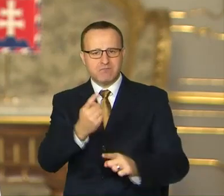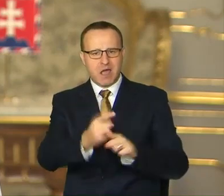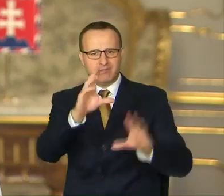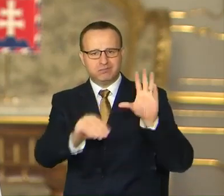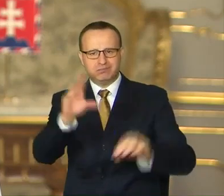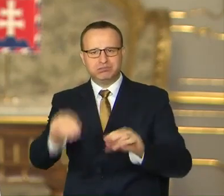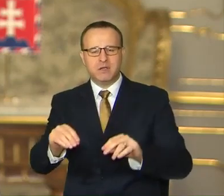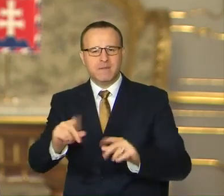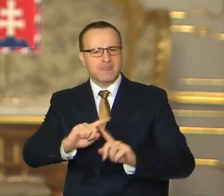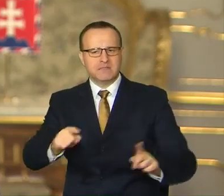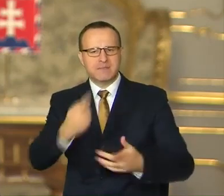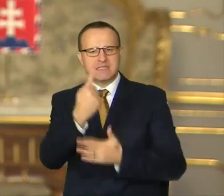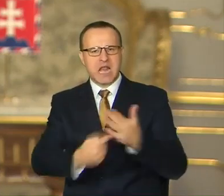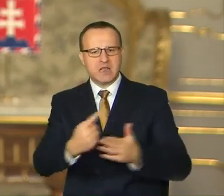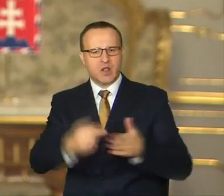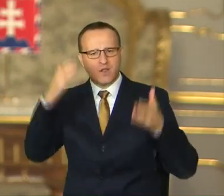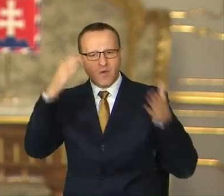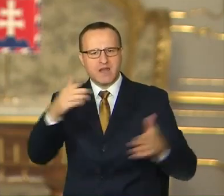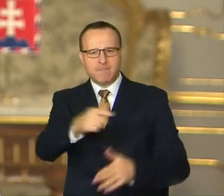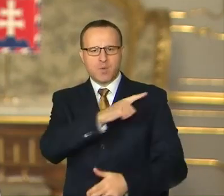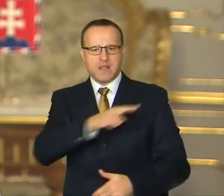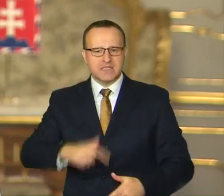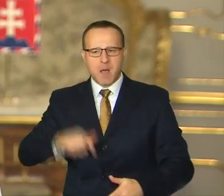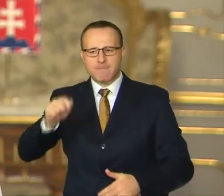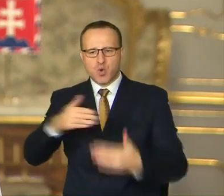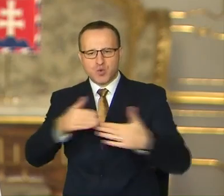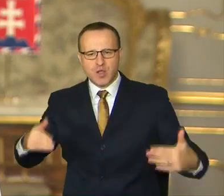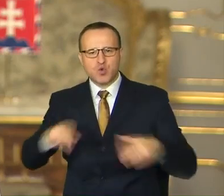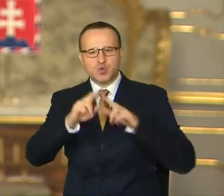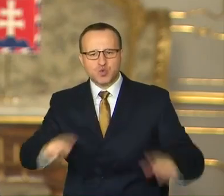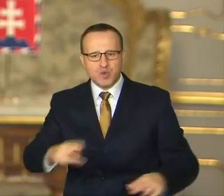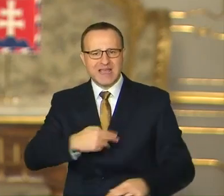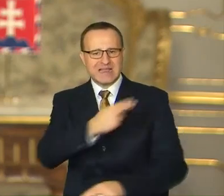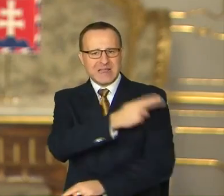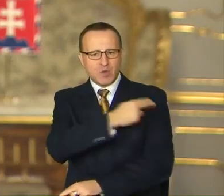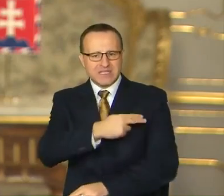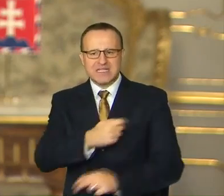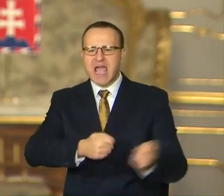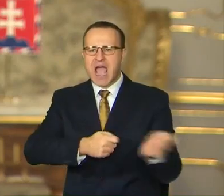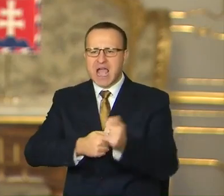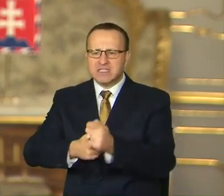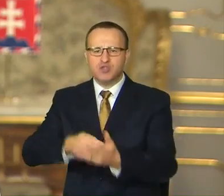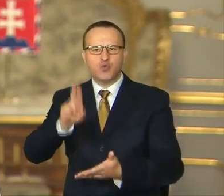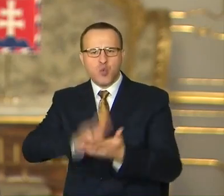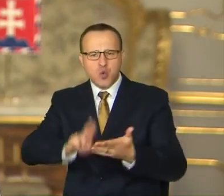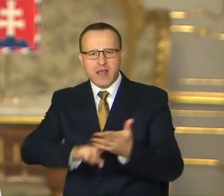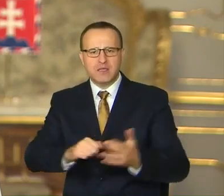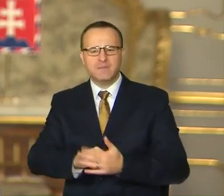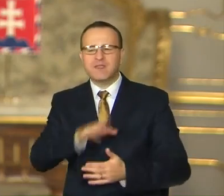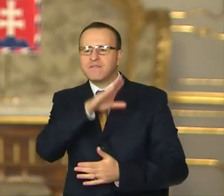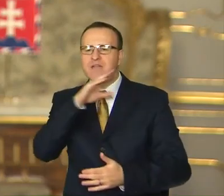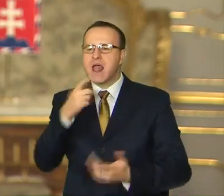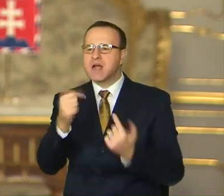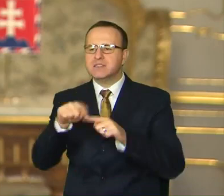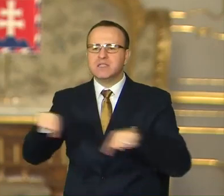dôveru v policiu, prokuratúru, súdy, v naše nemocnice, hasičov, úradníkov. Mnohí z nich